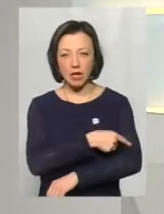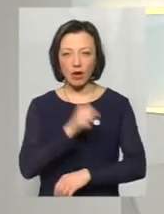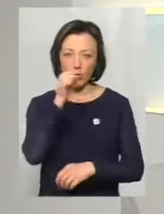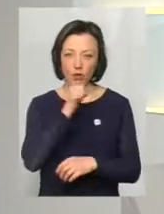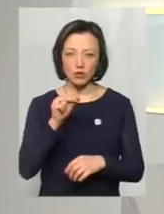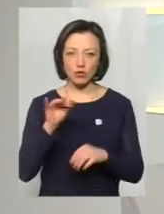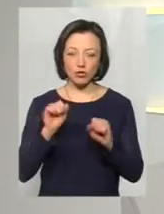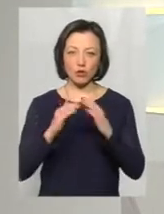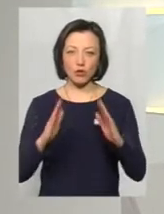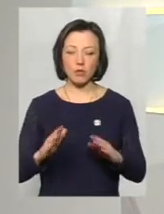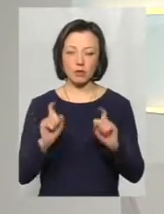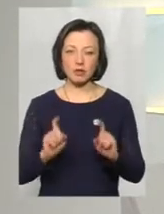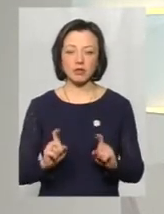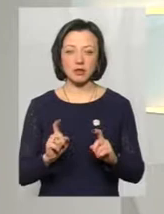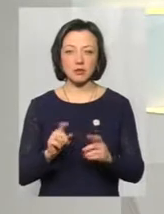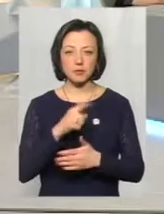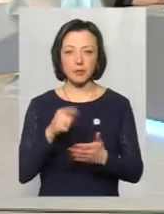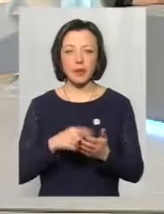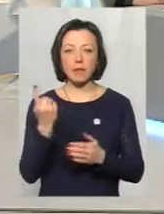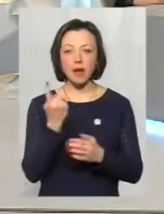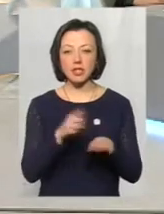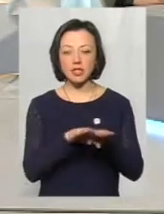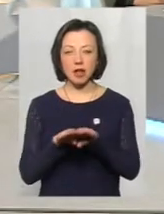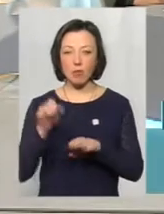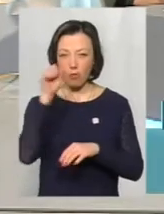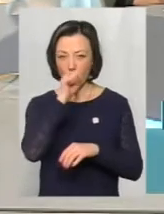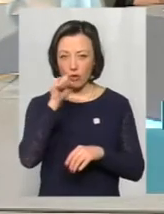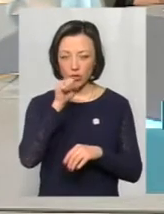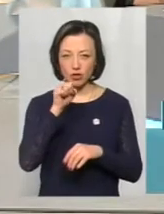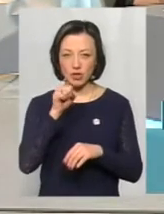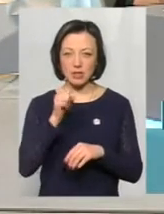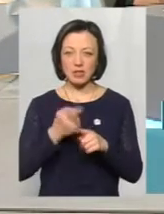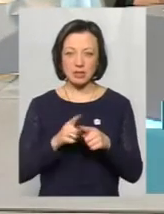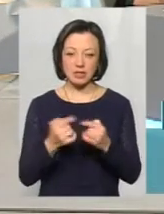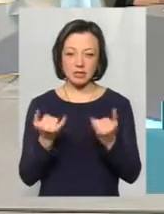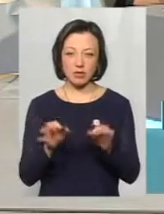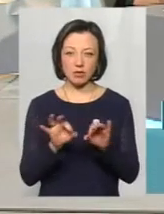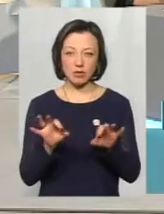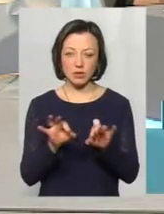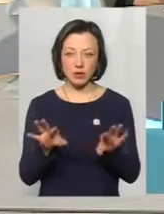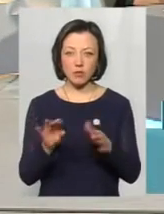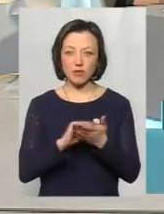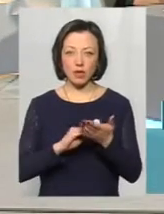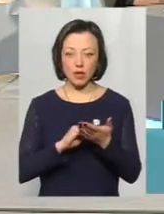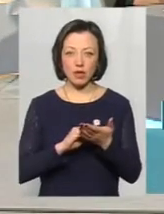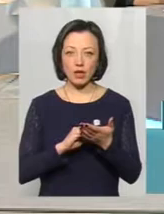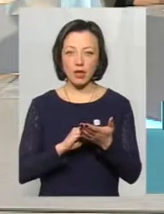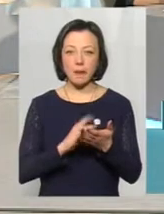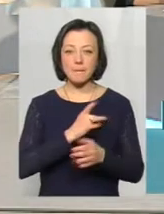можна вдома впору? На перша стадія відмороження, це я тільки що повторила, що